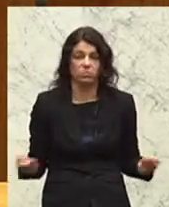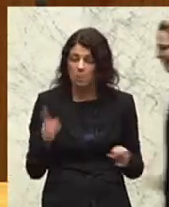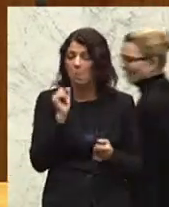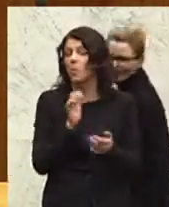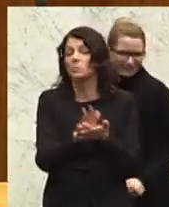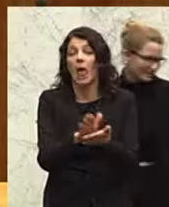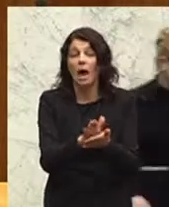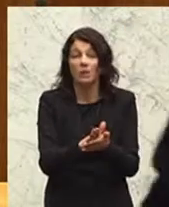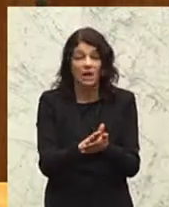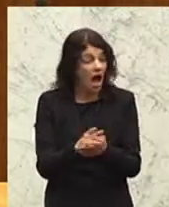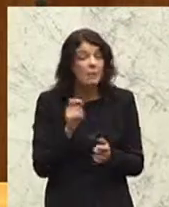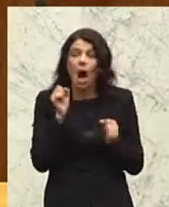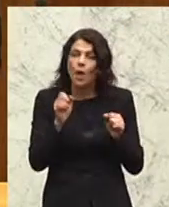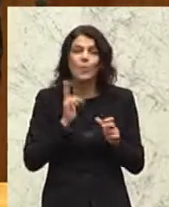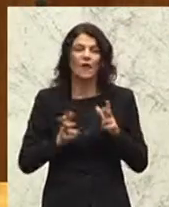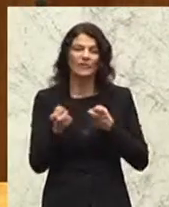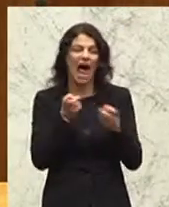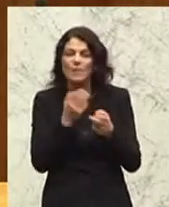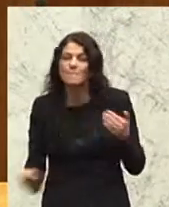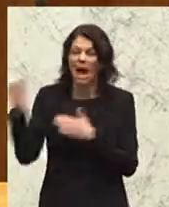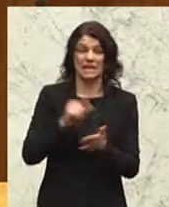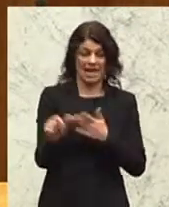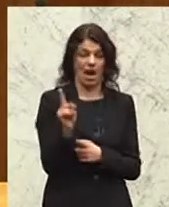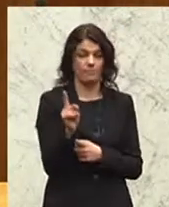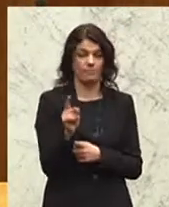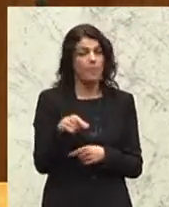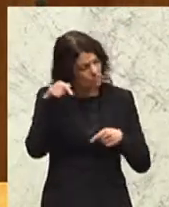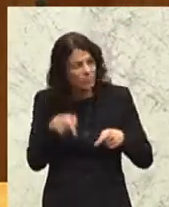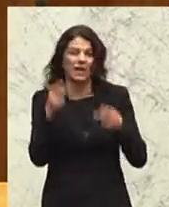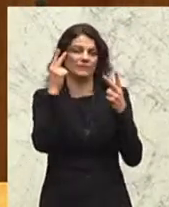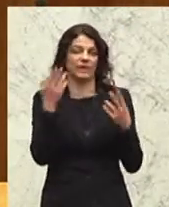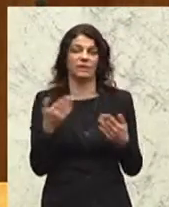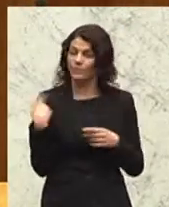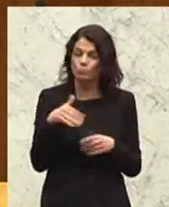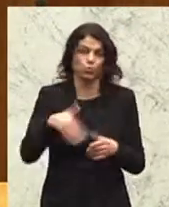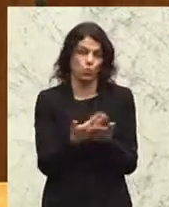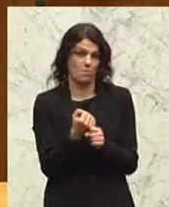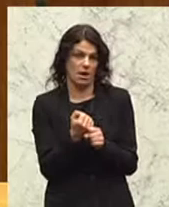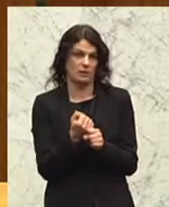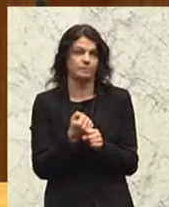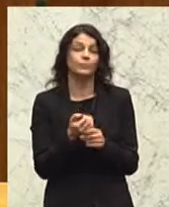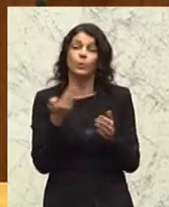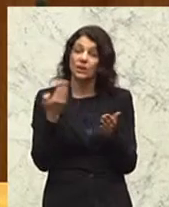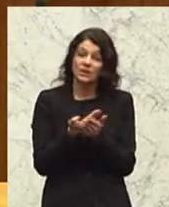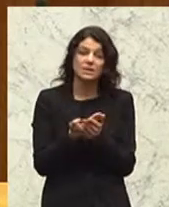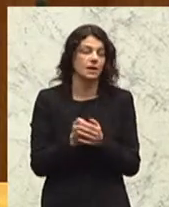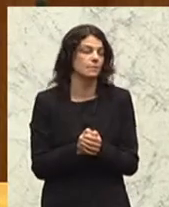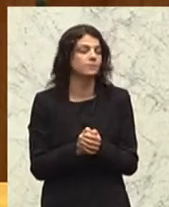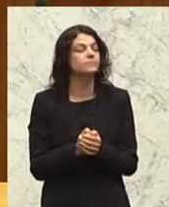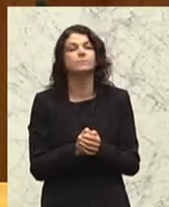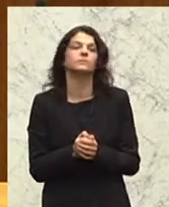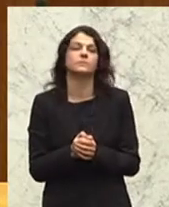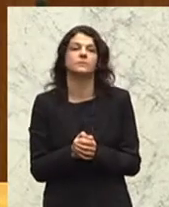Aber freiwillig kann man ruhig mehr zahlen. Und das ist, glaube ich, der Schlüssel dabei, dass wir das machen. Und deswegen bleibt